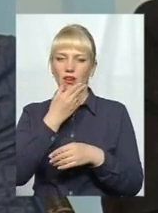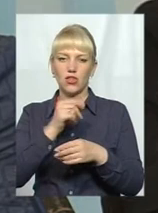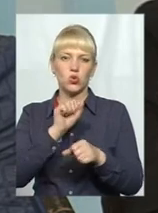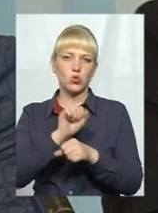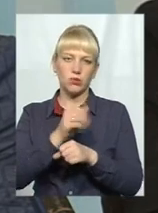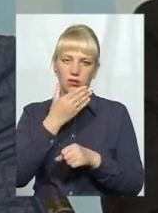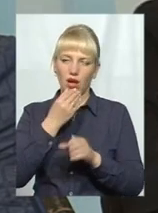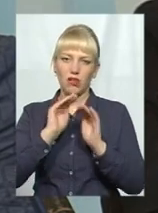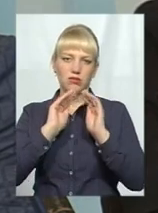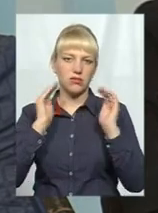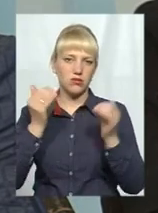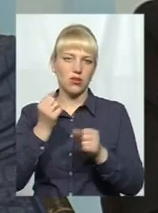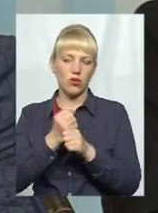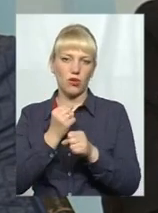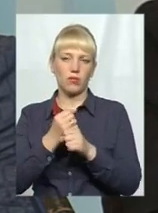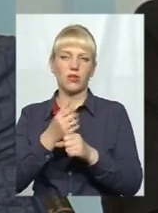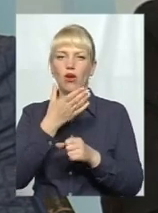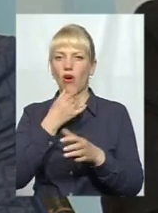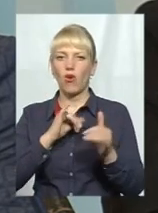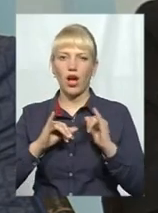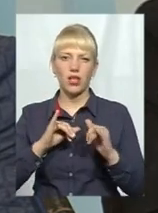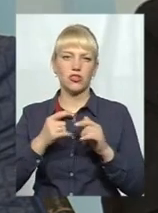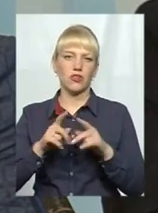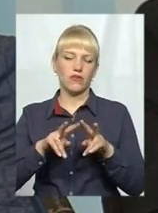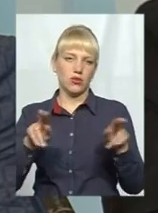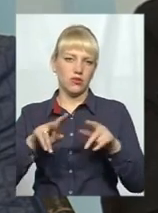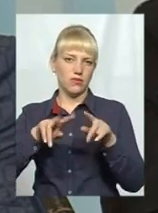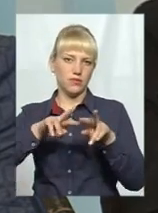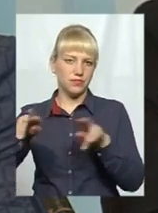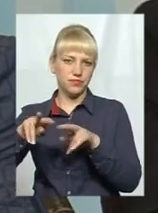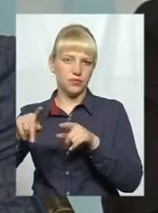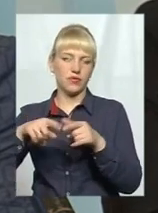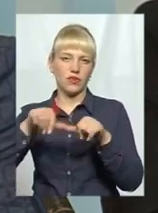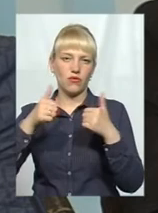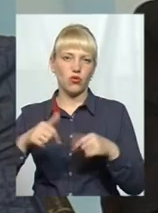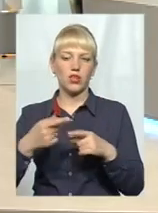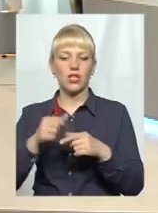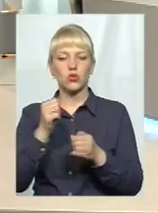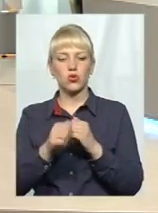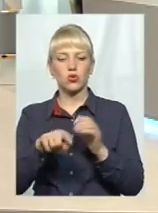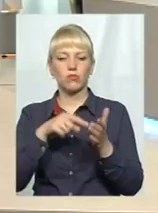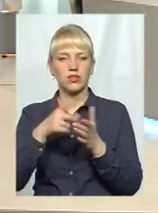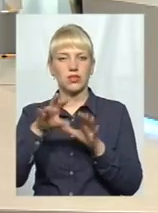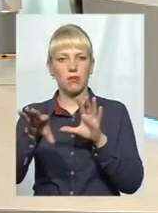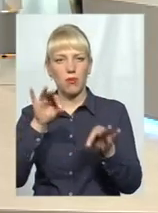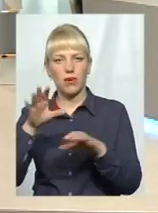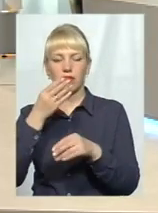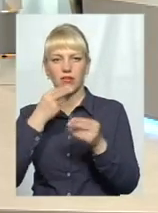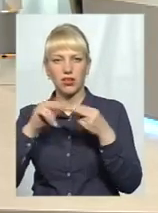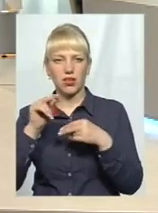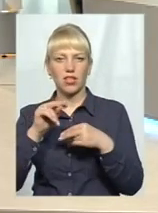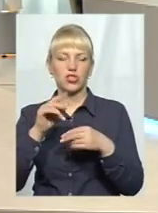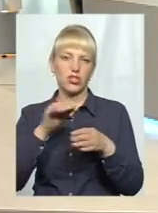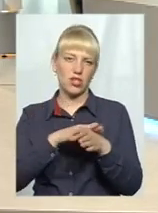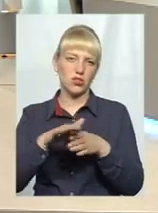зроблена охайно, в одному стилі і має відповідний вигляд. Через це все-таки треба брати з кожної міста краще і реалізовувати так Я так розумію,